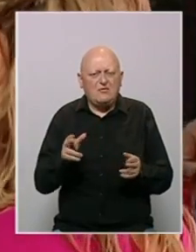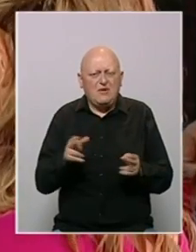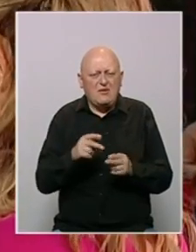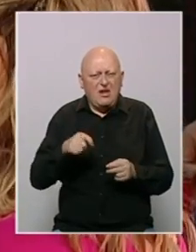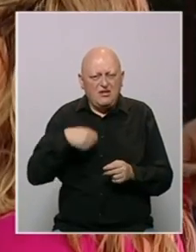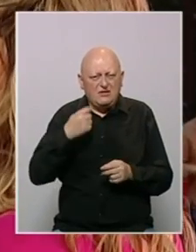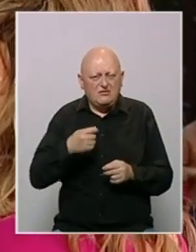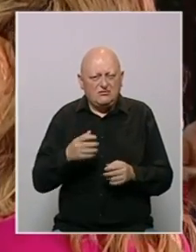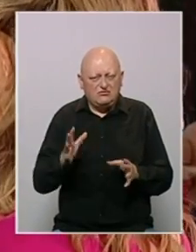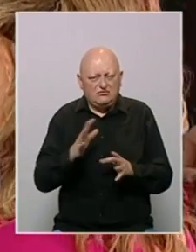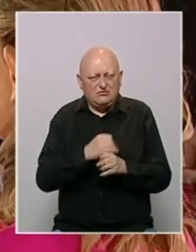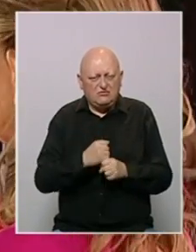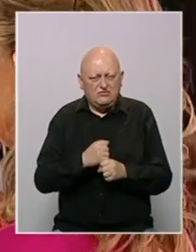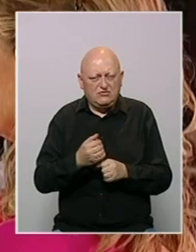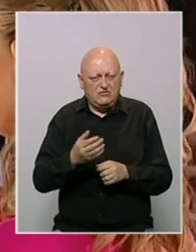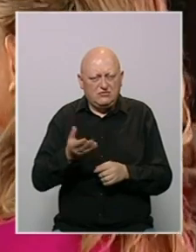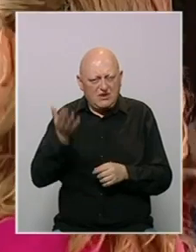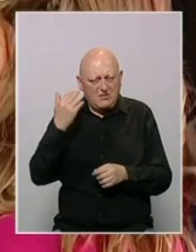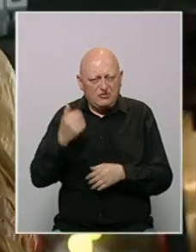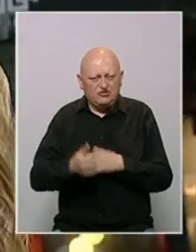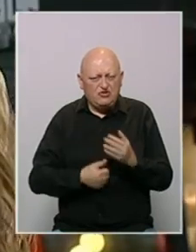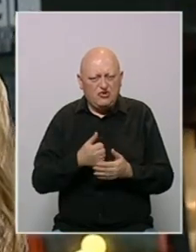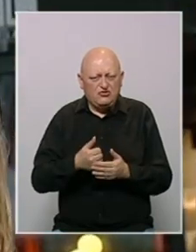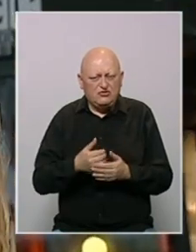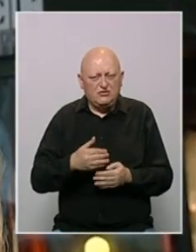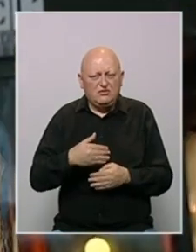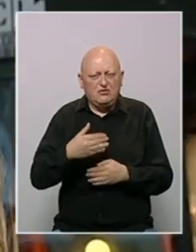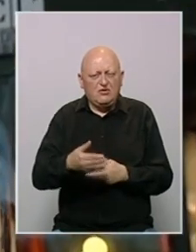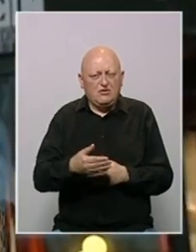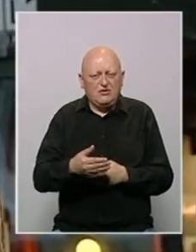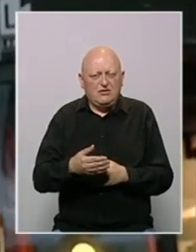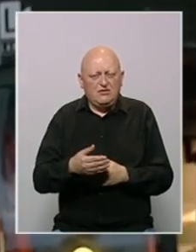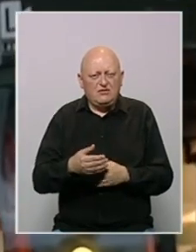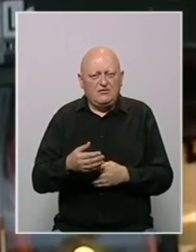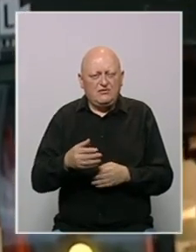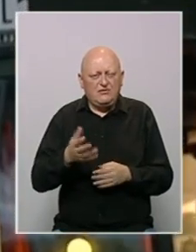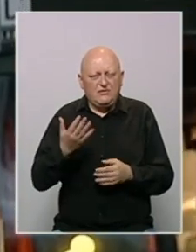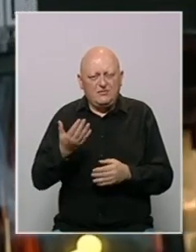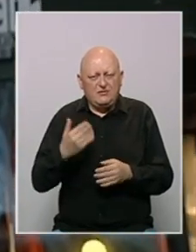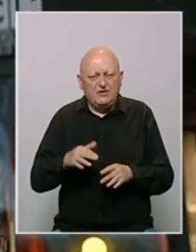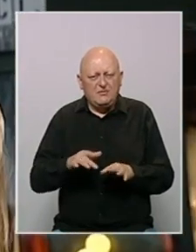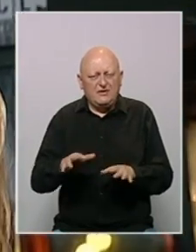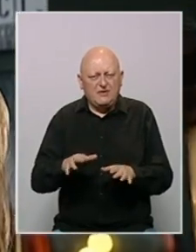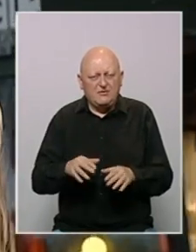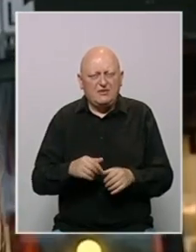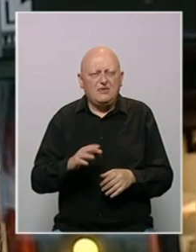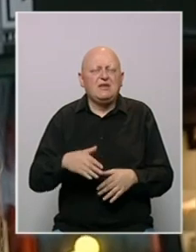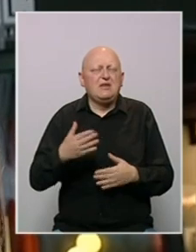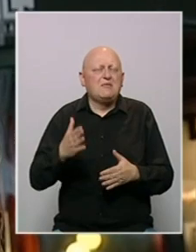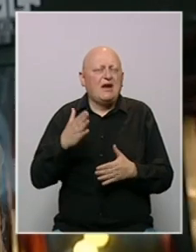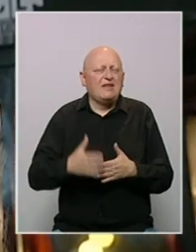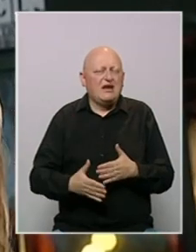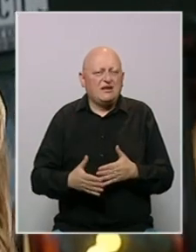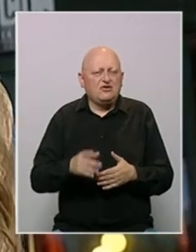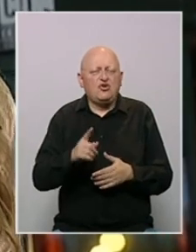filmova finalizirano u odnosu na prethodne godine, u odnosu posebno na one predpandemijske godine, ali ipak na kraju